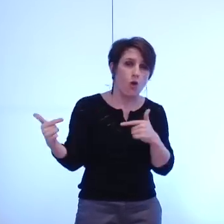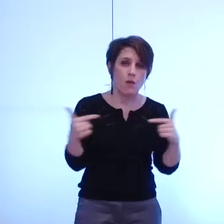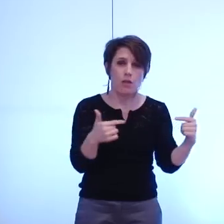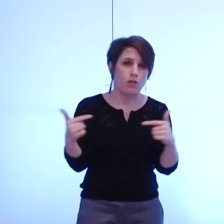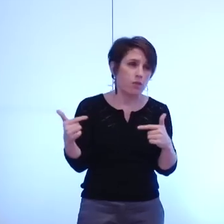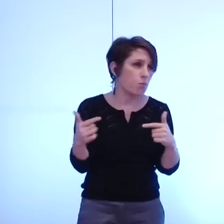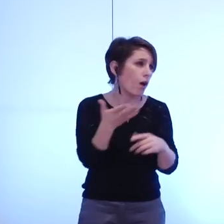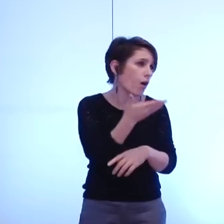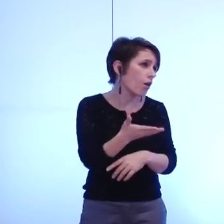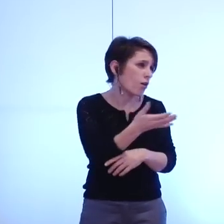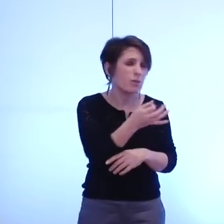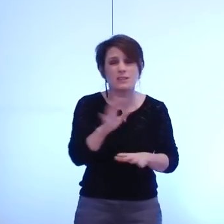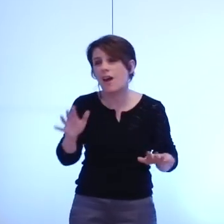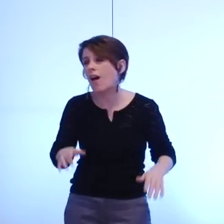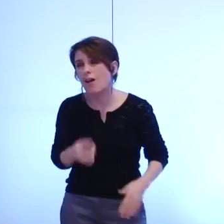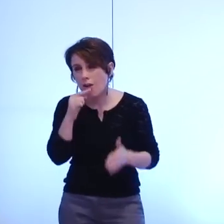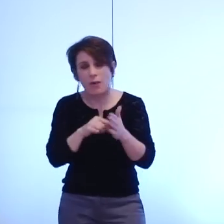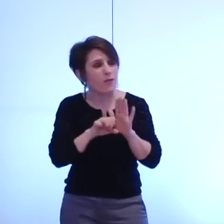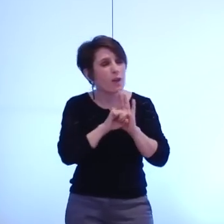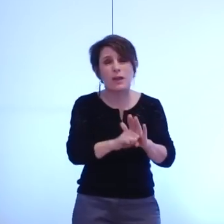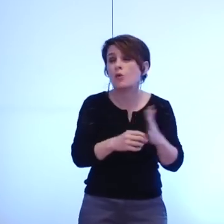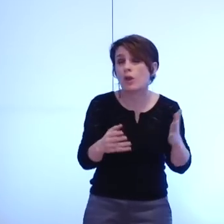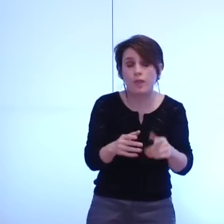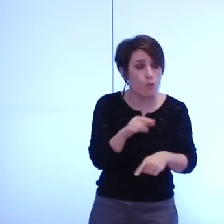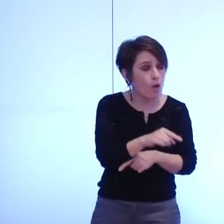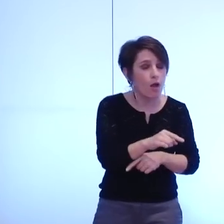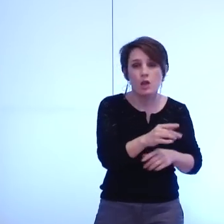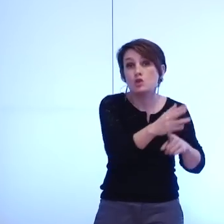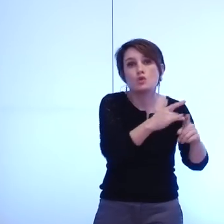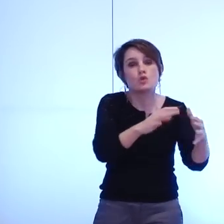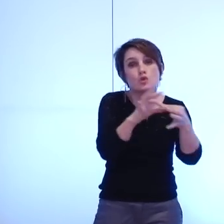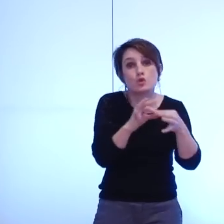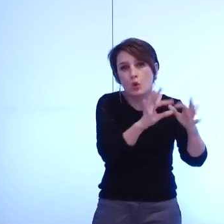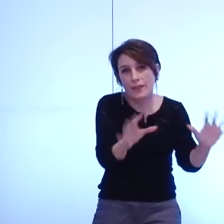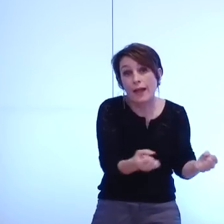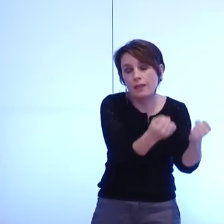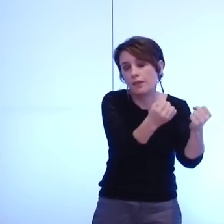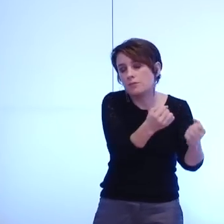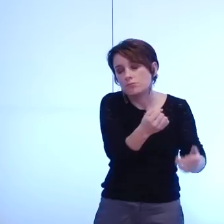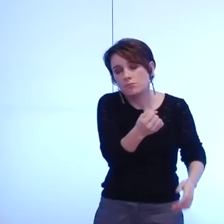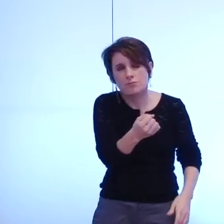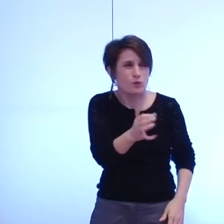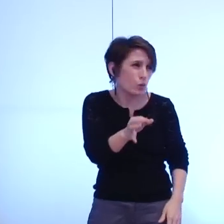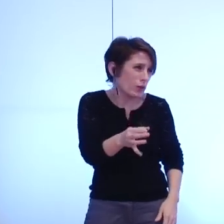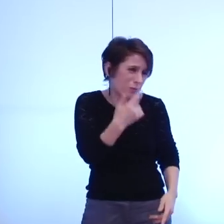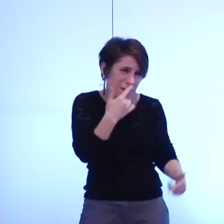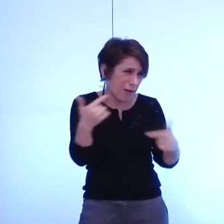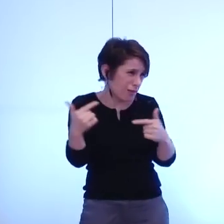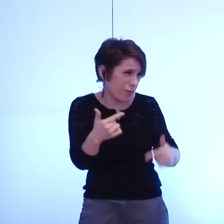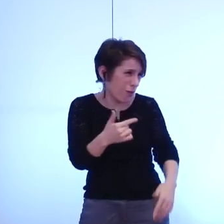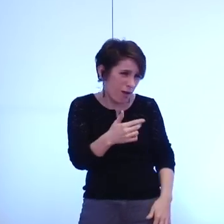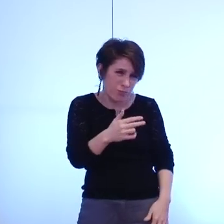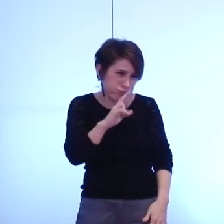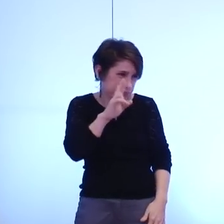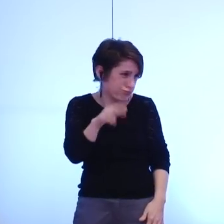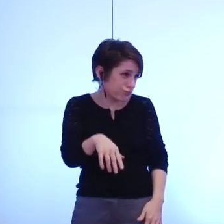solidarité en priorité absolue est un débat à la fois sans piternelle et 20 la solidarité